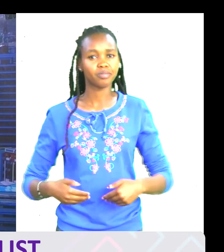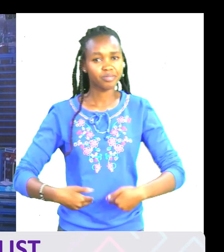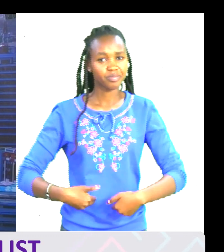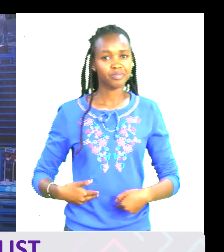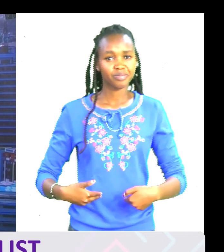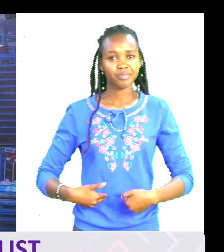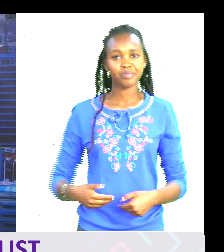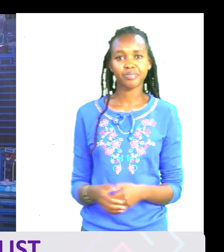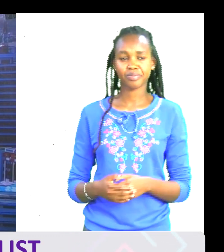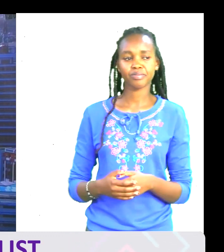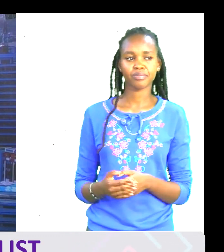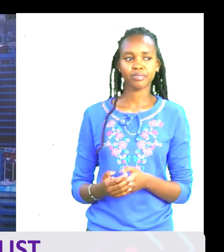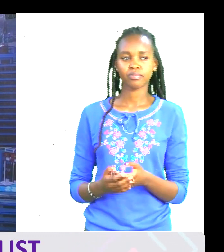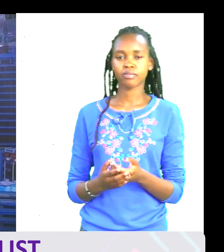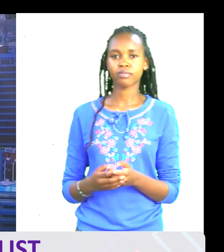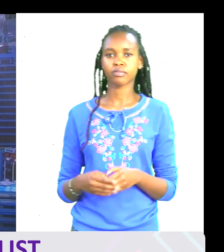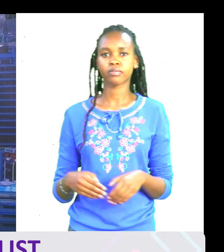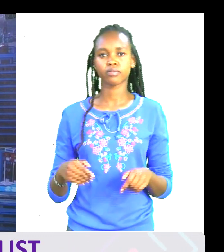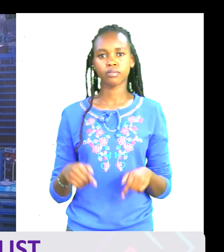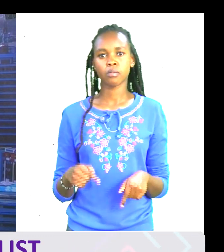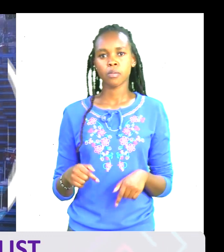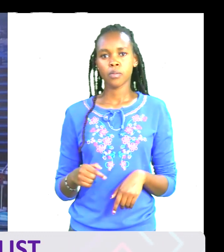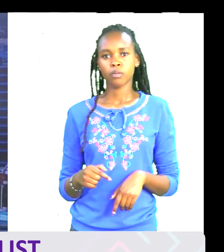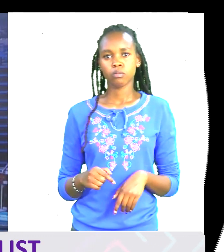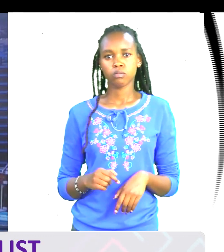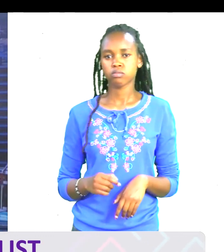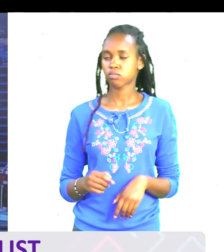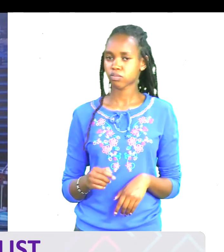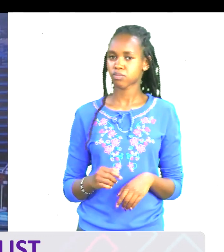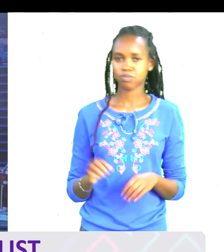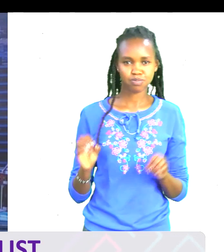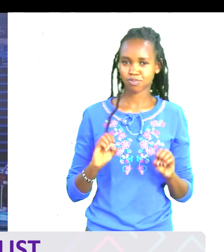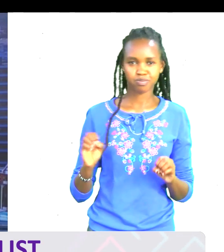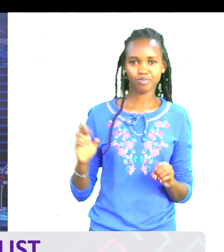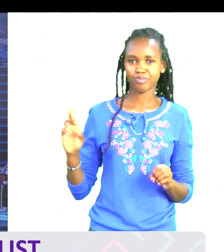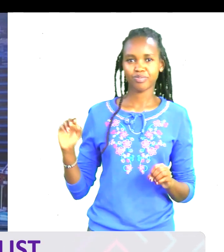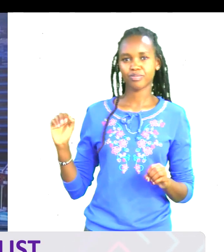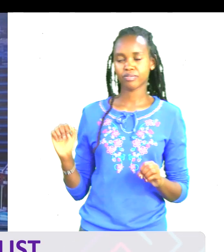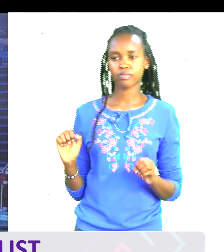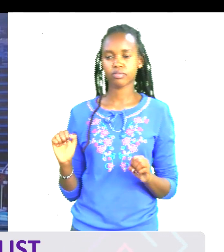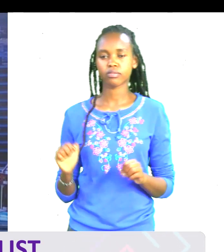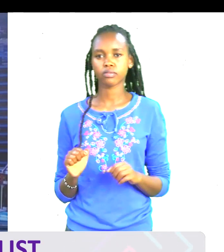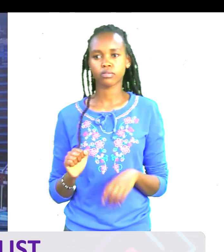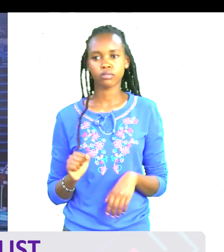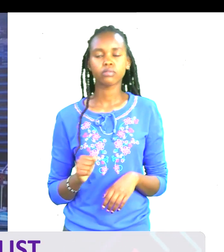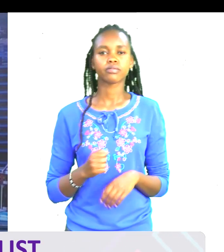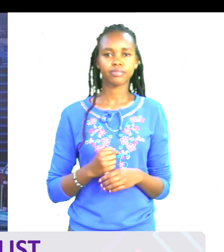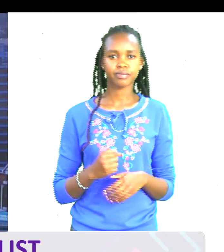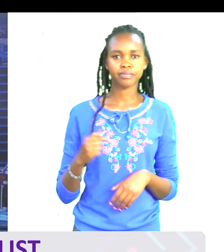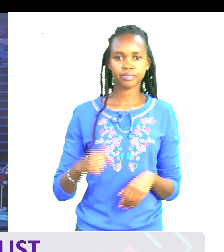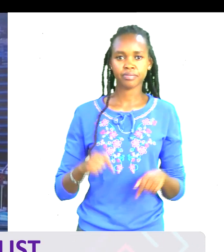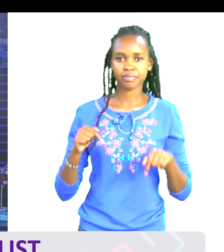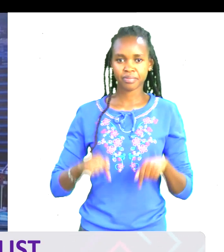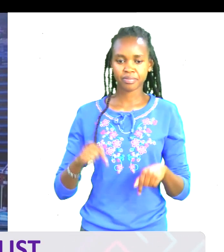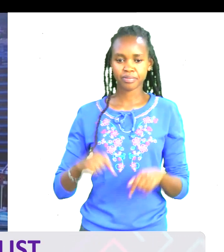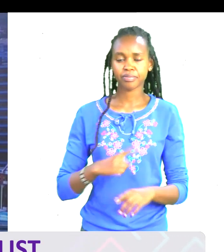zanyomba miondoku, inde ile wakati na zanyomba, sirumba lakini. Leo, leo nimetoka pali. Inde ile